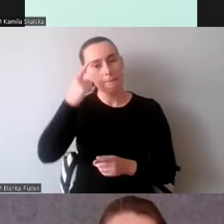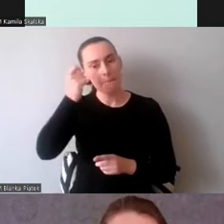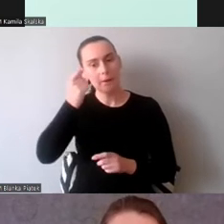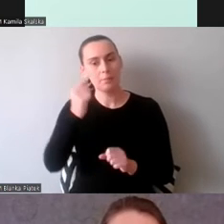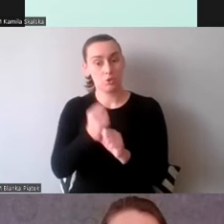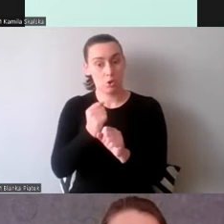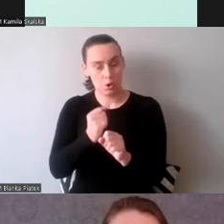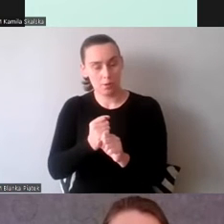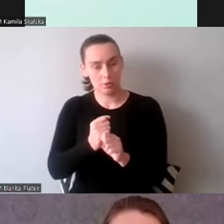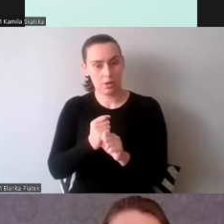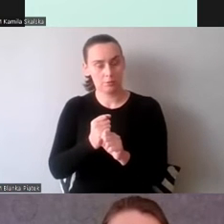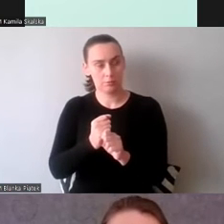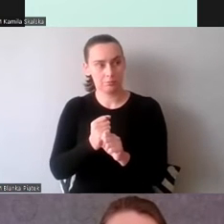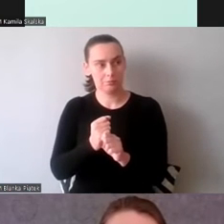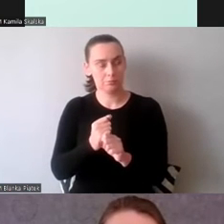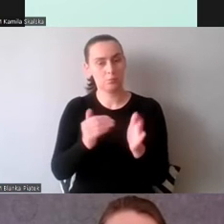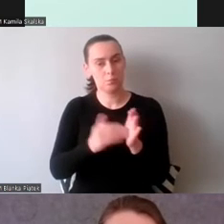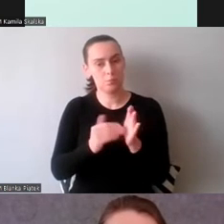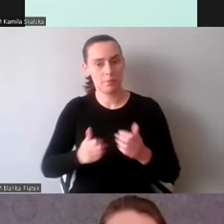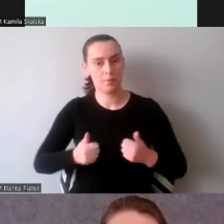procesy, o których wspomniałam przed chwilą.